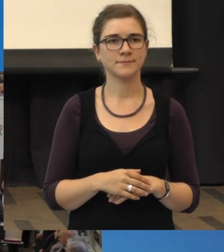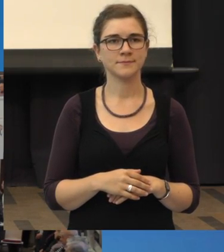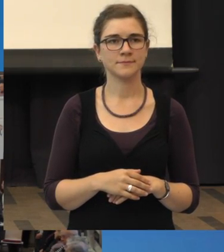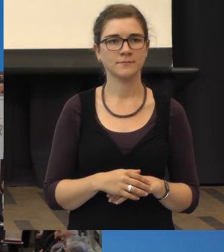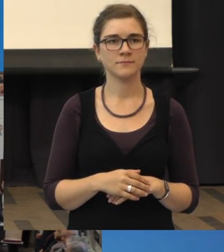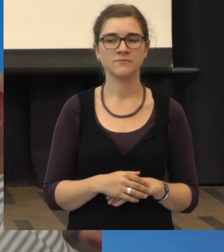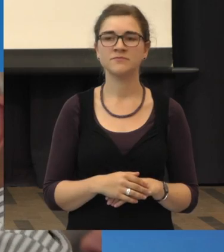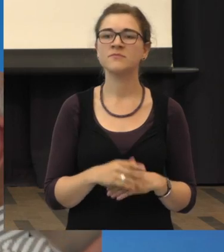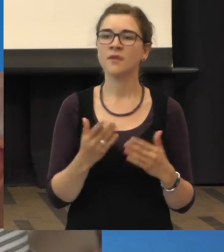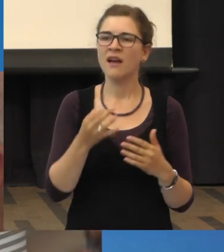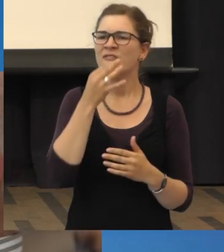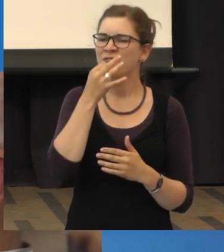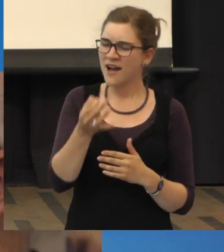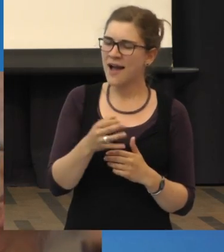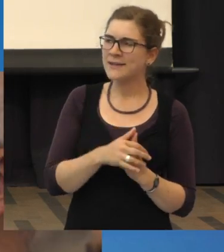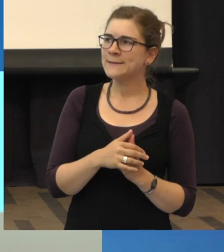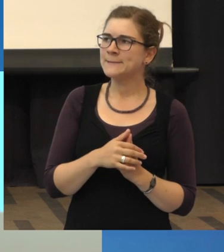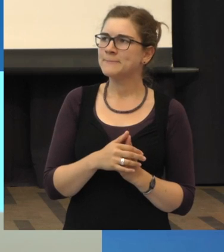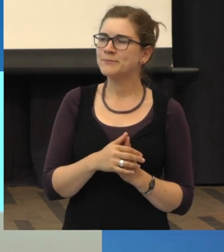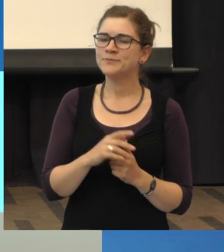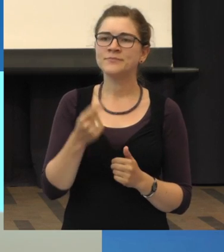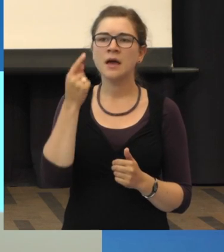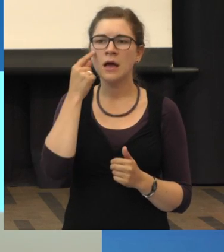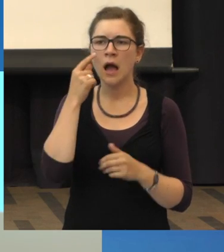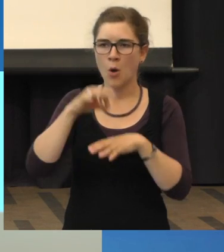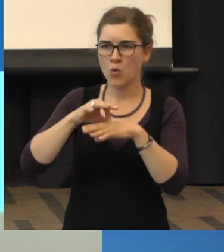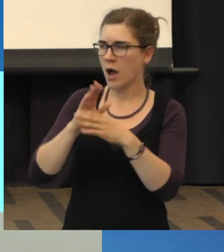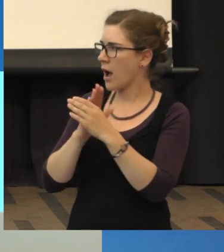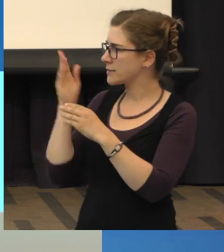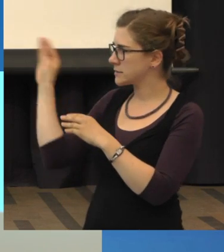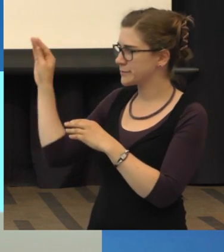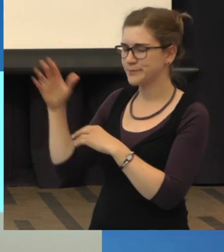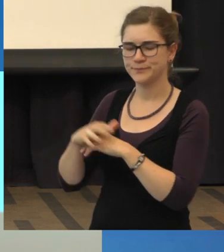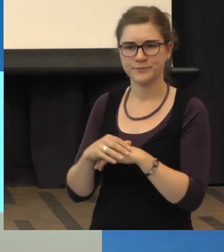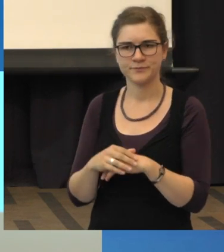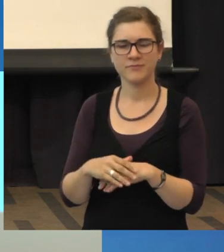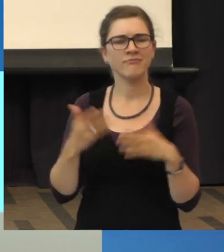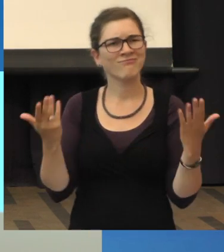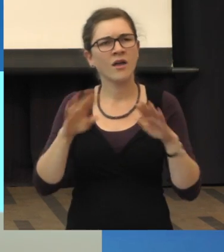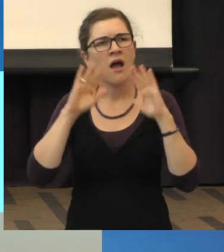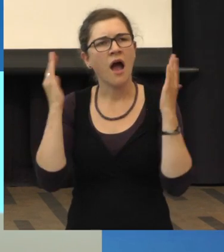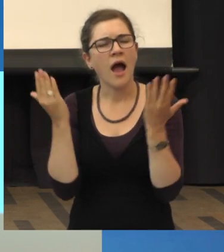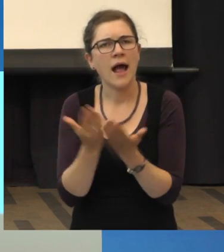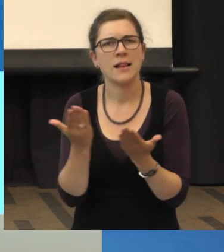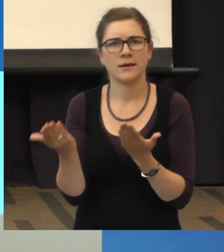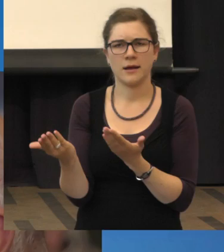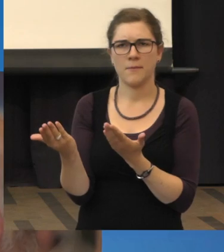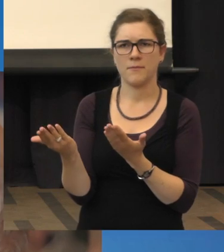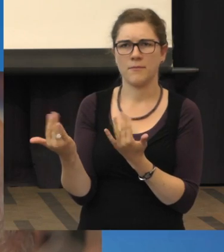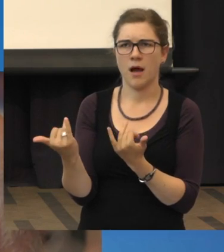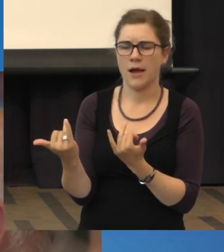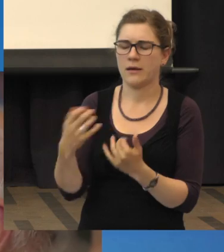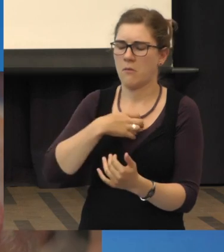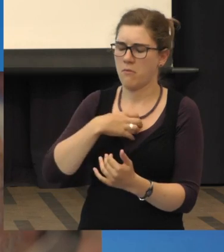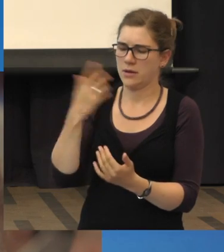Ich hätte mal eine Frage und zwar an den Augenarzt. Wird generell den Patienten dann gesagt,